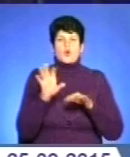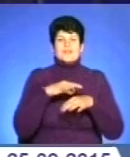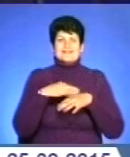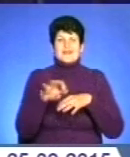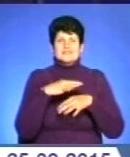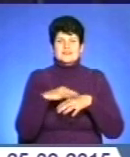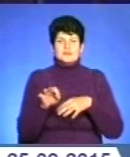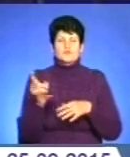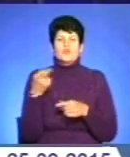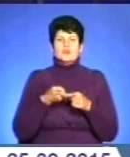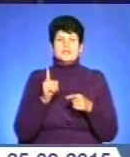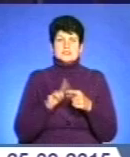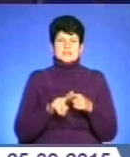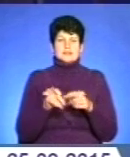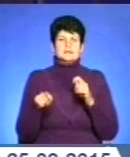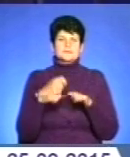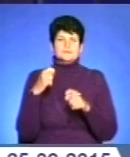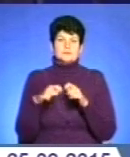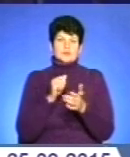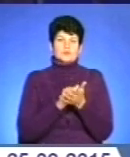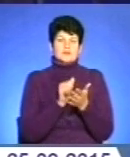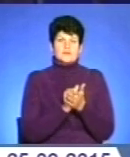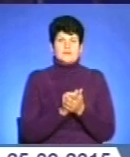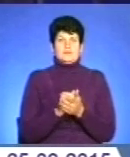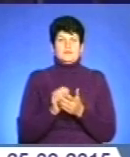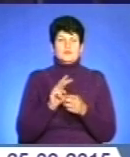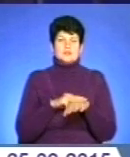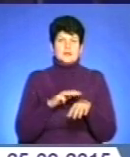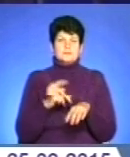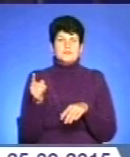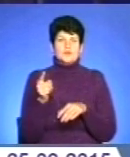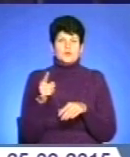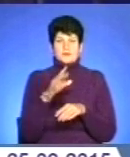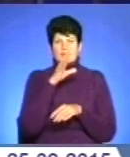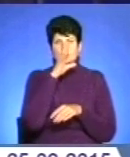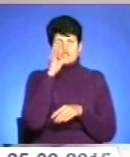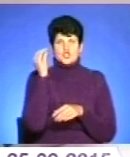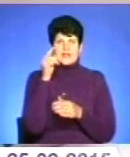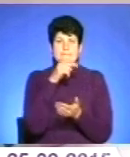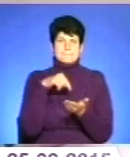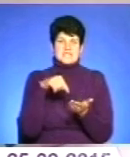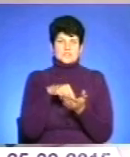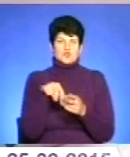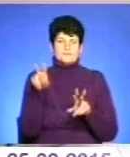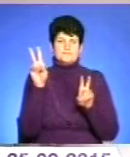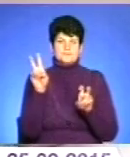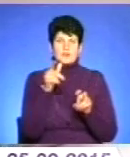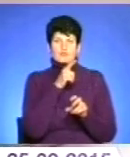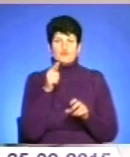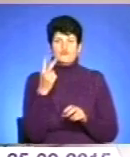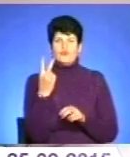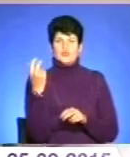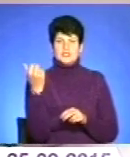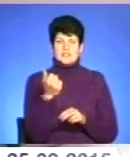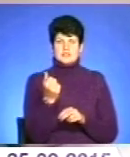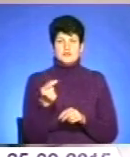Це перелік злочинів, задокументованих правоохоронцями Тернопільщини у ході операції «Нічне місто». Продовж двох тижнів у